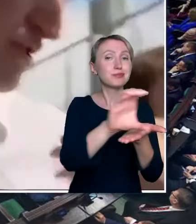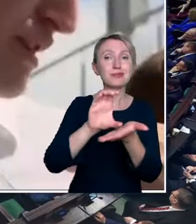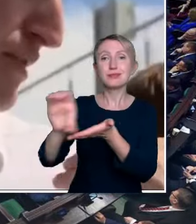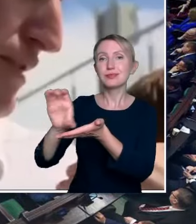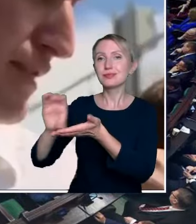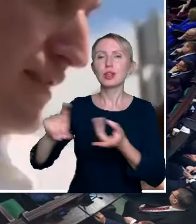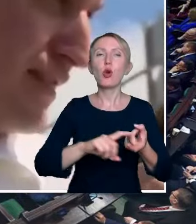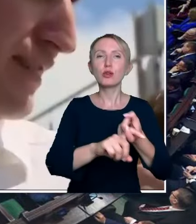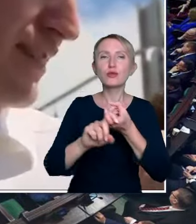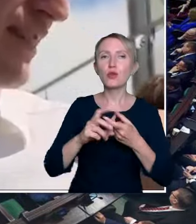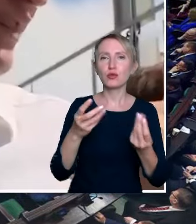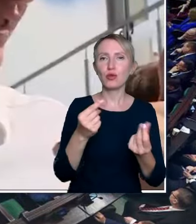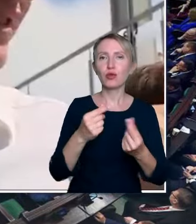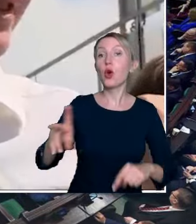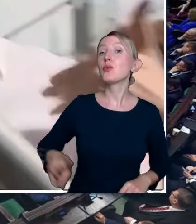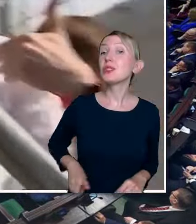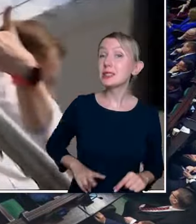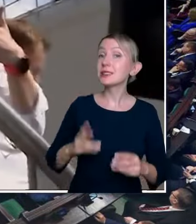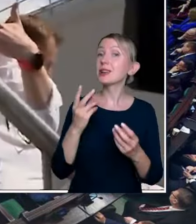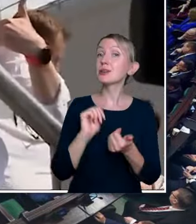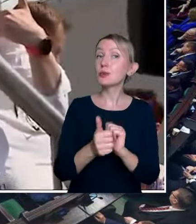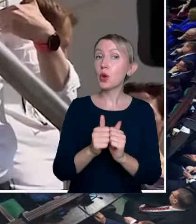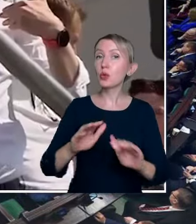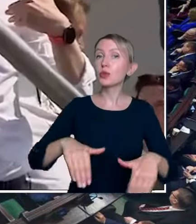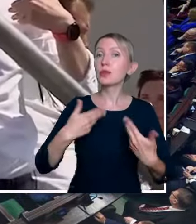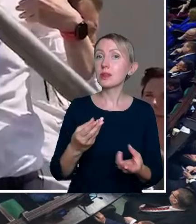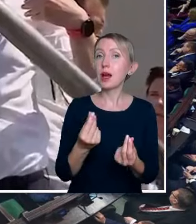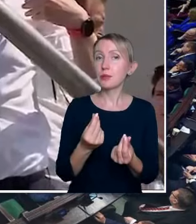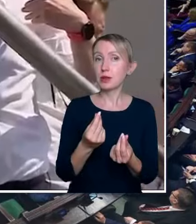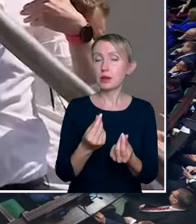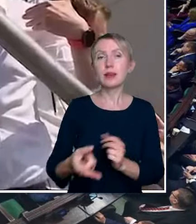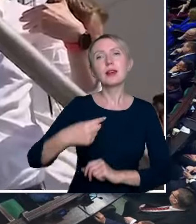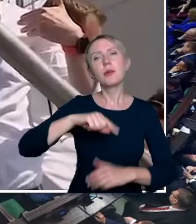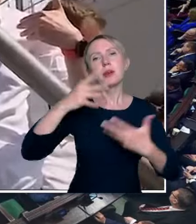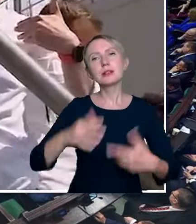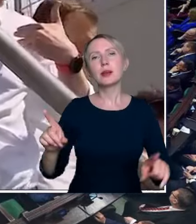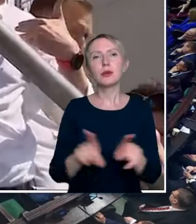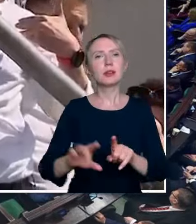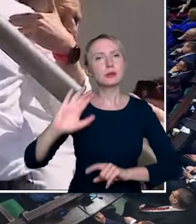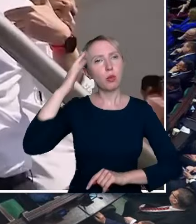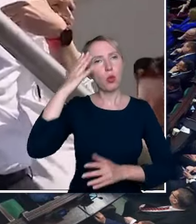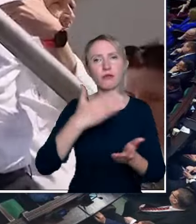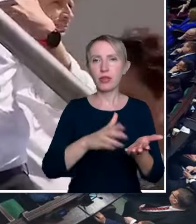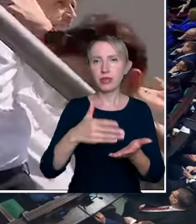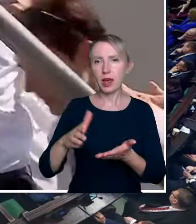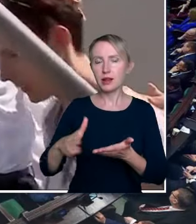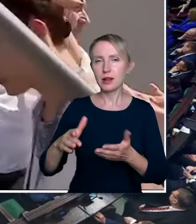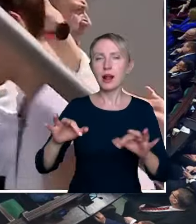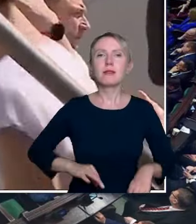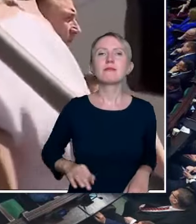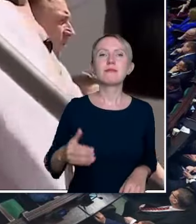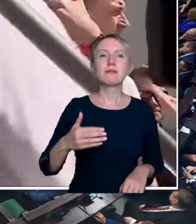związków. To minister sportu przeznacza te środki. No i my byśmy chcieli również poznać wydatki, które przeznaczył pan minister